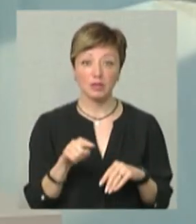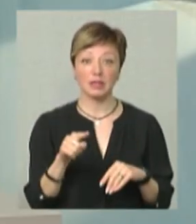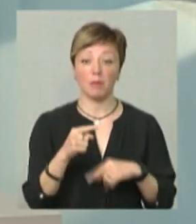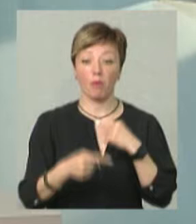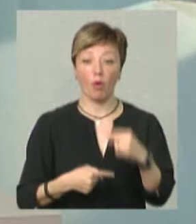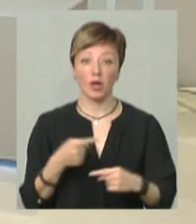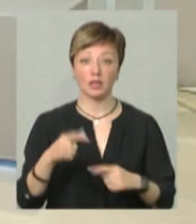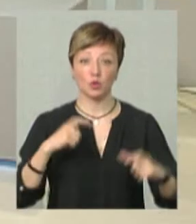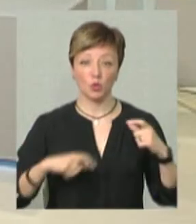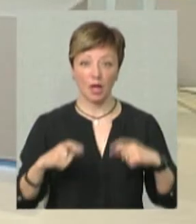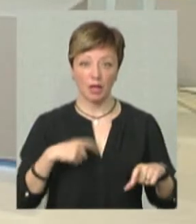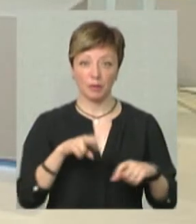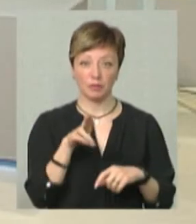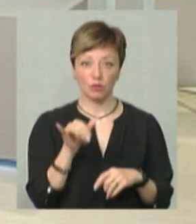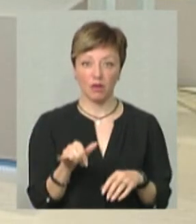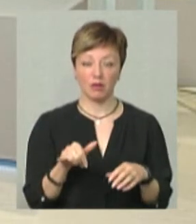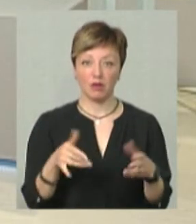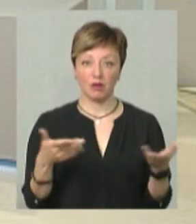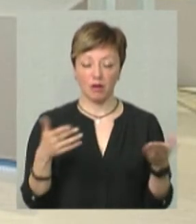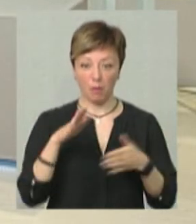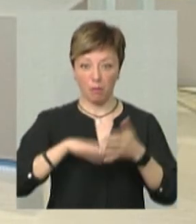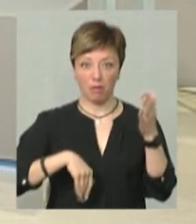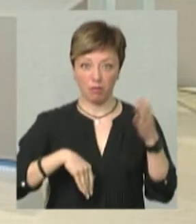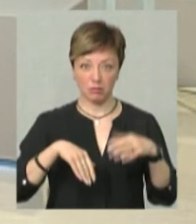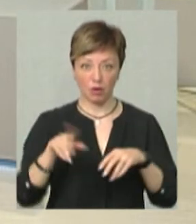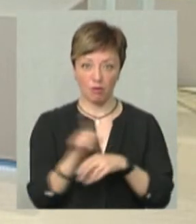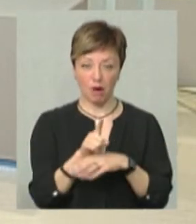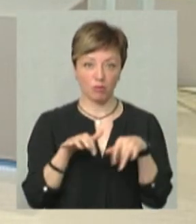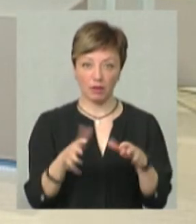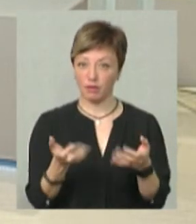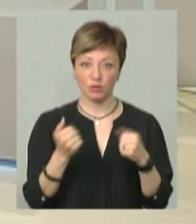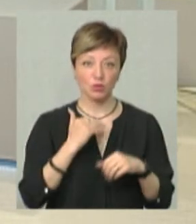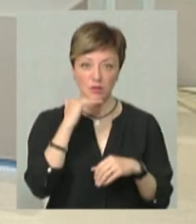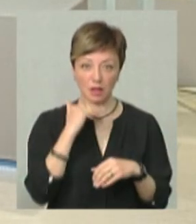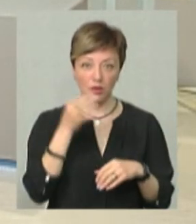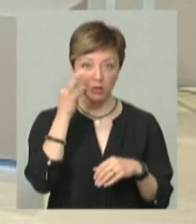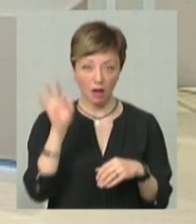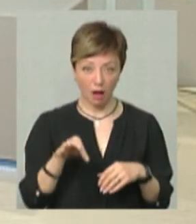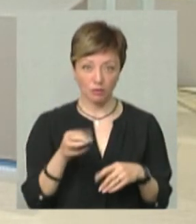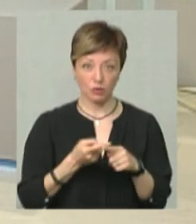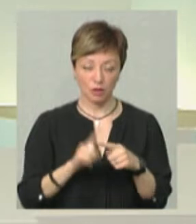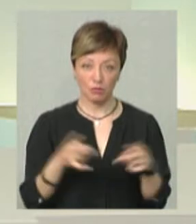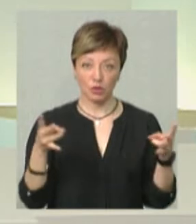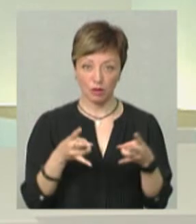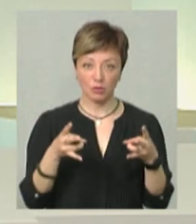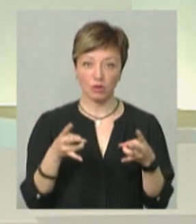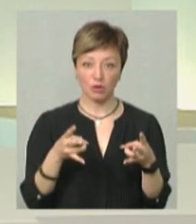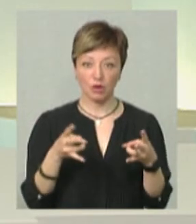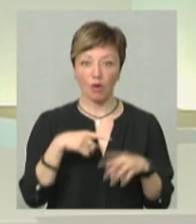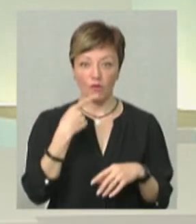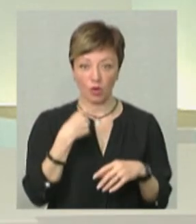ціле покоління студентів профтехосвіти випадають з нормального процесу, не отримують достатню кількість навичок. Про це потрібно